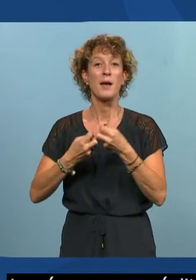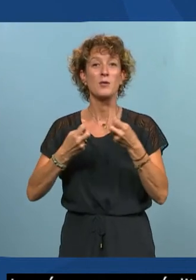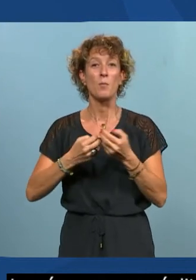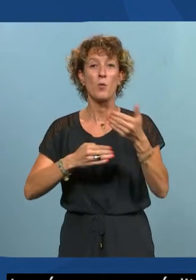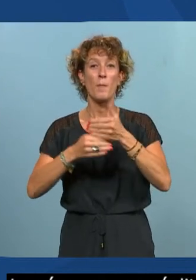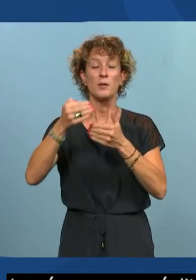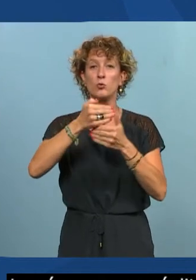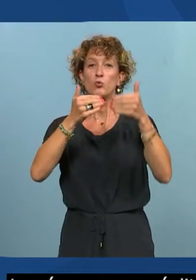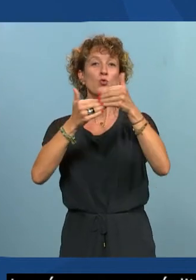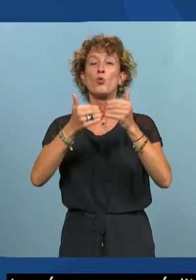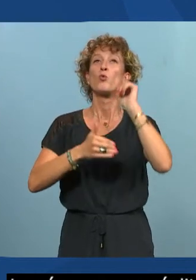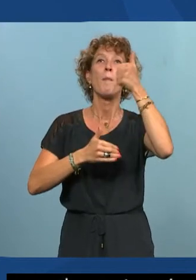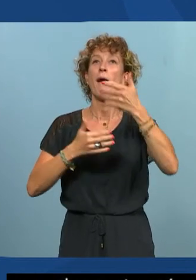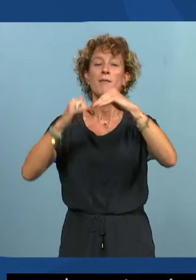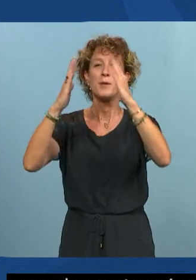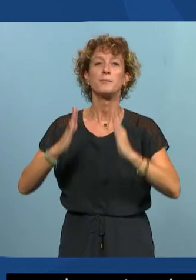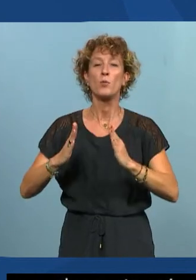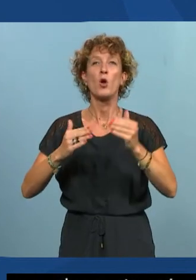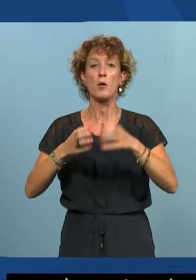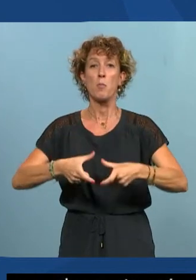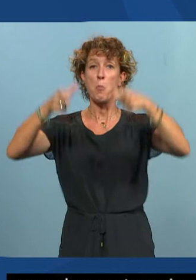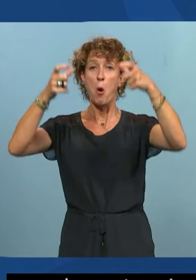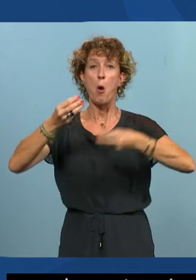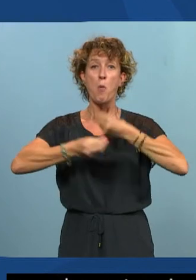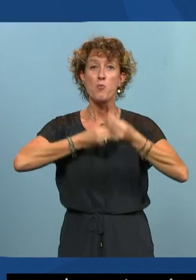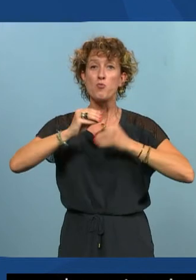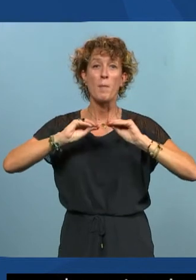Vous avez à construire demain un immeuble, magasin.